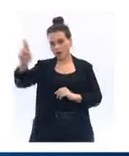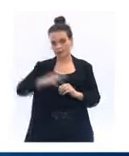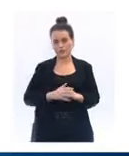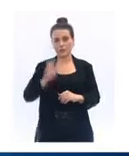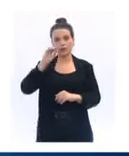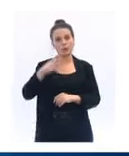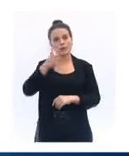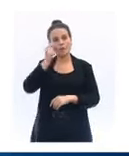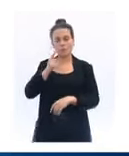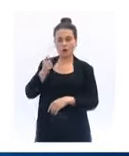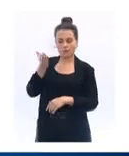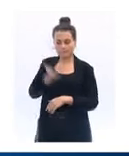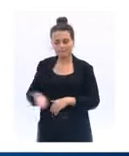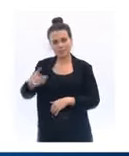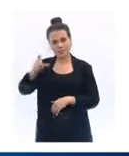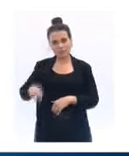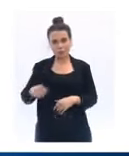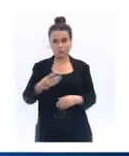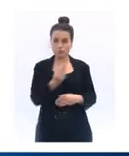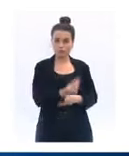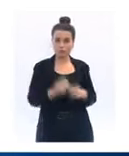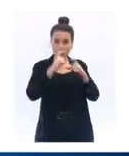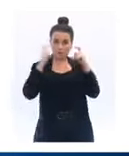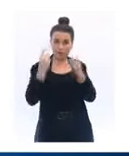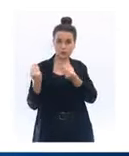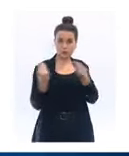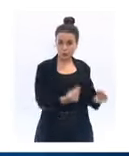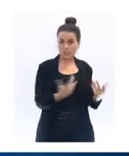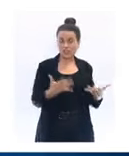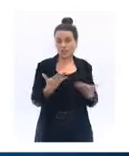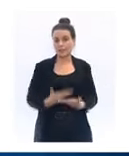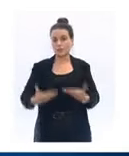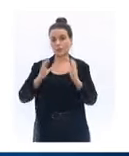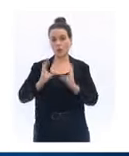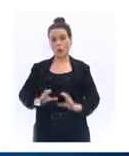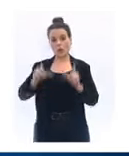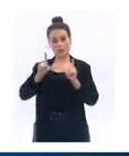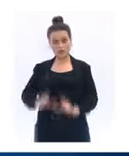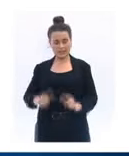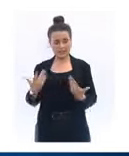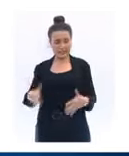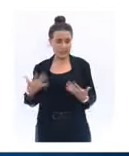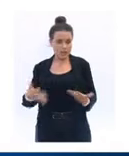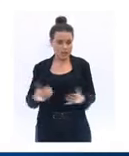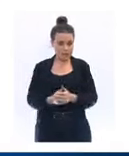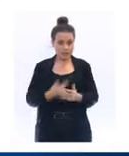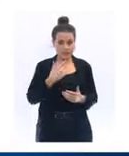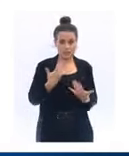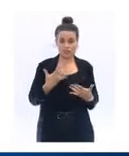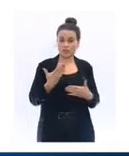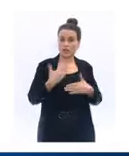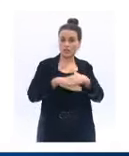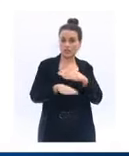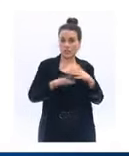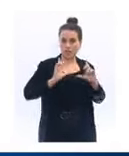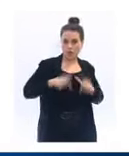parents à équiper leurs enfants, mais comme c'est déjà le cas aux collèges et aux lycées, des masques seront prévus dans les écoles en cas d